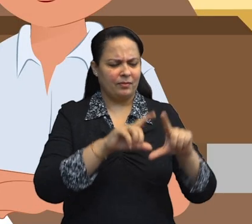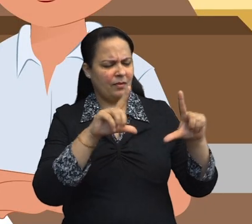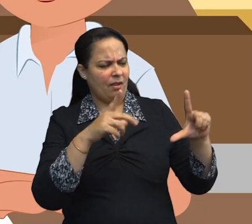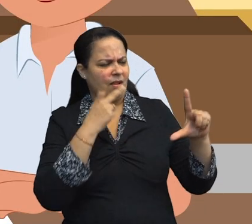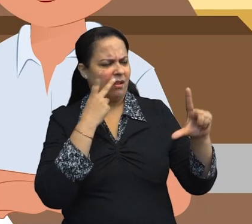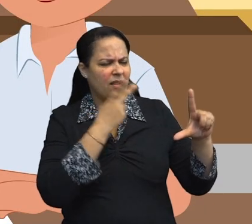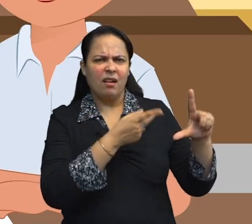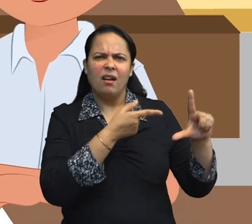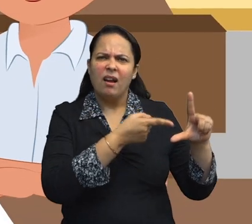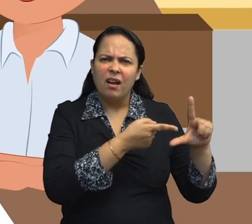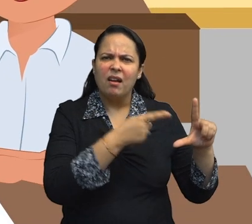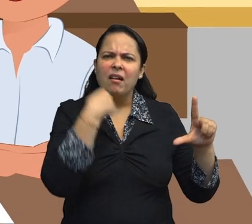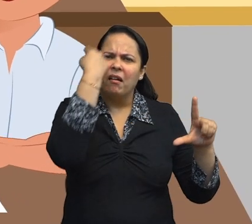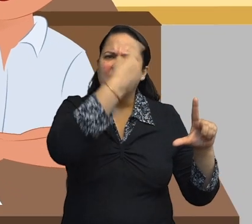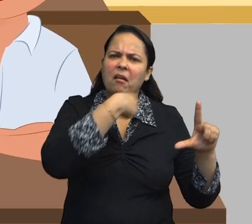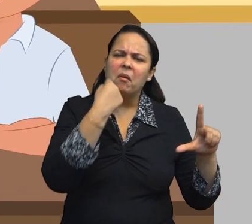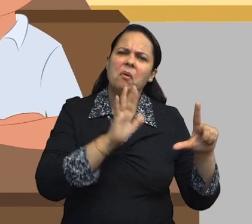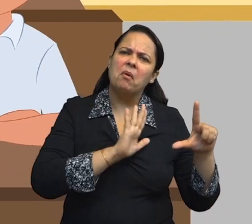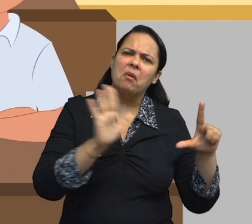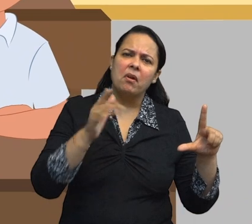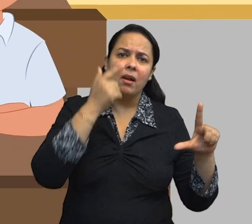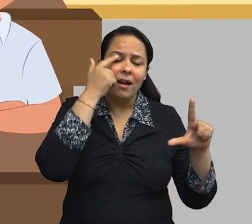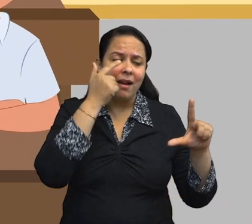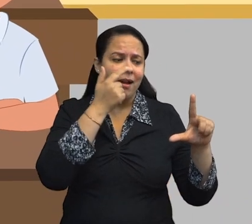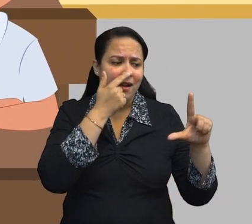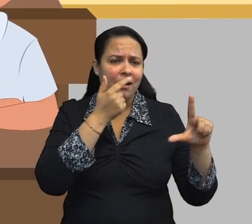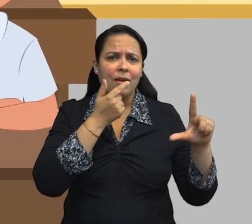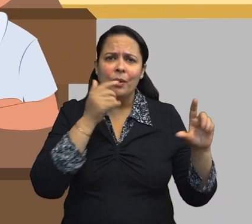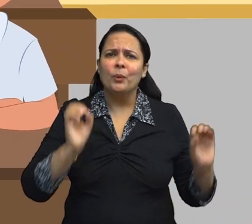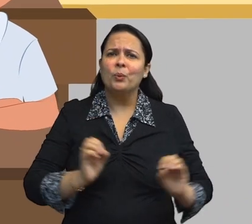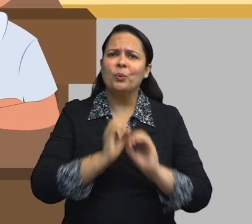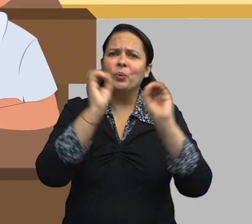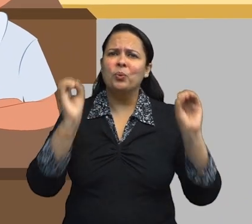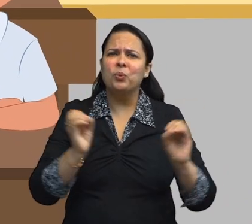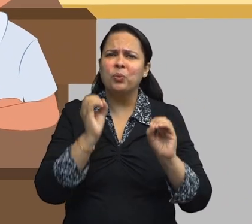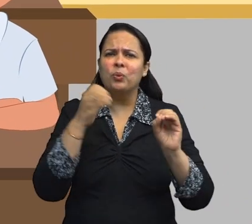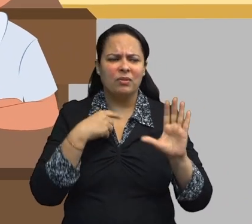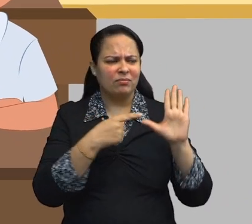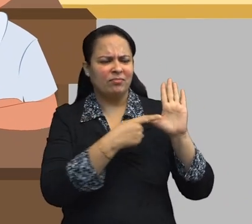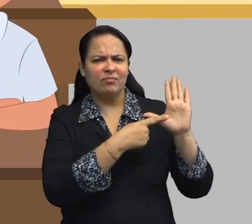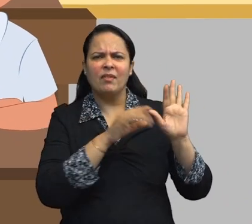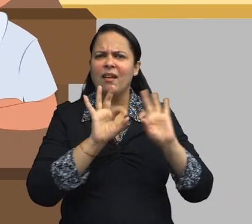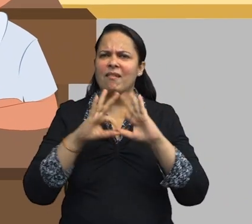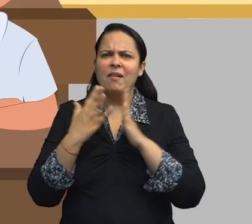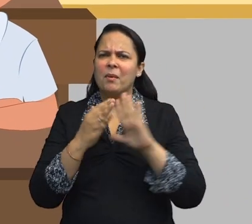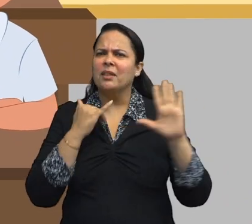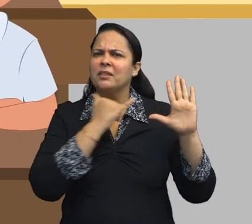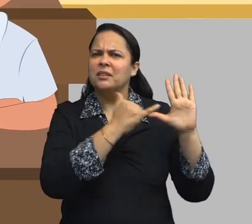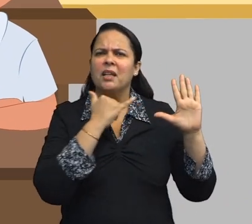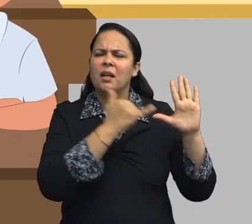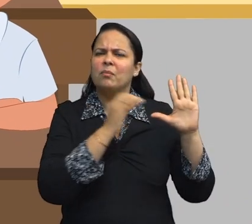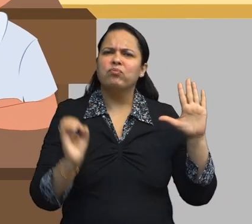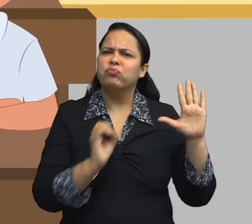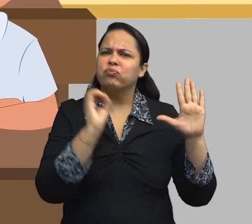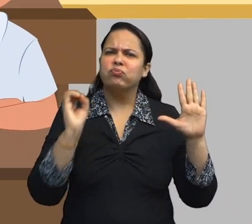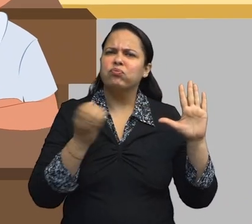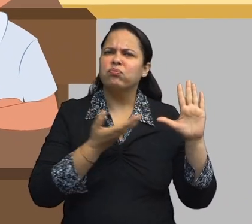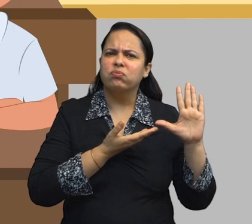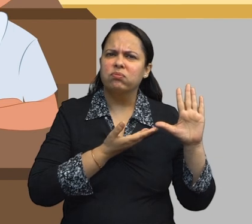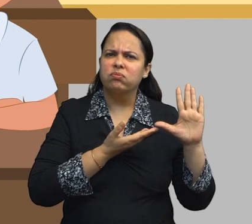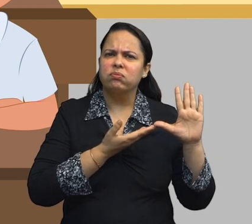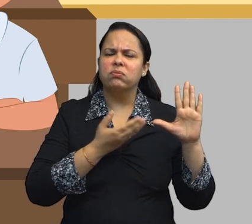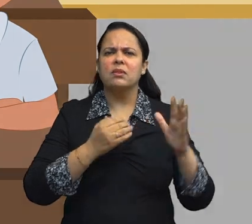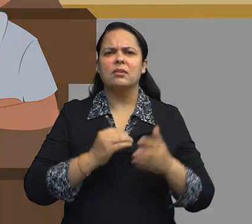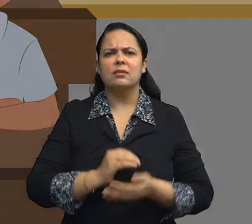अरे, इसमें सिर्फ चेरे हैं, वो भी बीना आँख नाख मूँ के ये हमारी फैमिली फोटो तो नहीं है